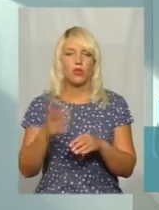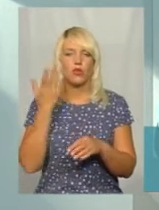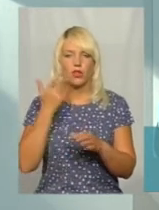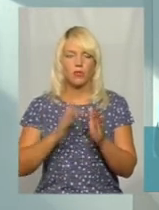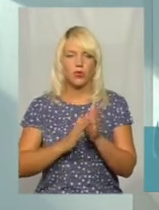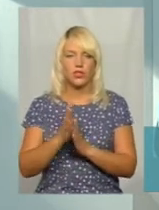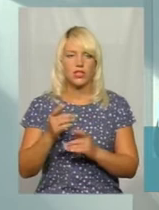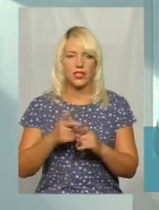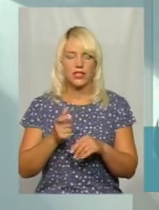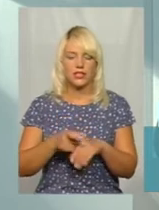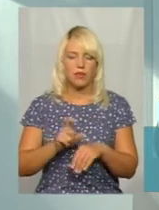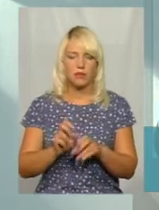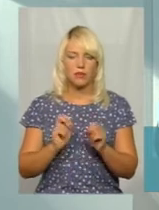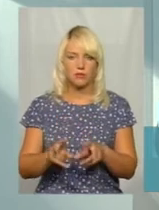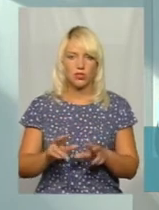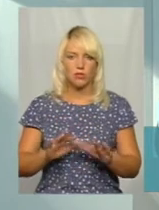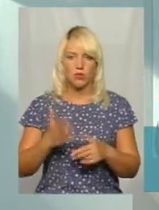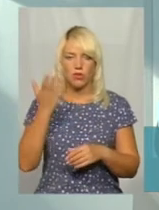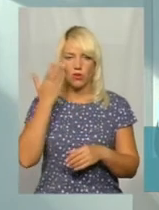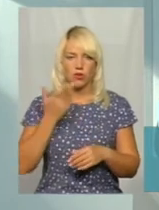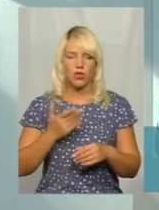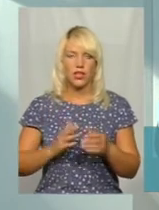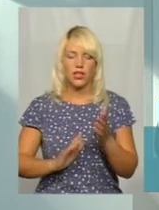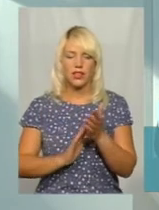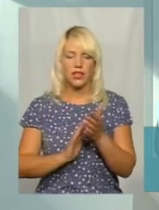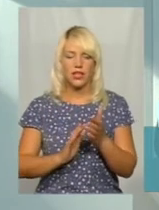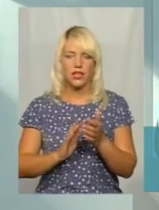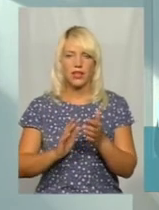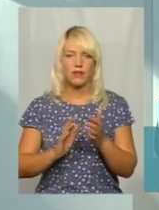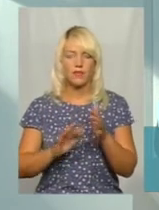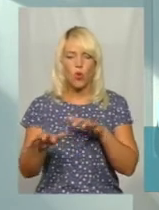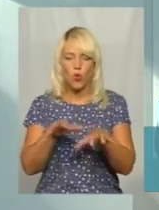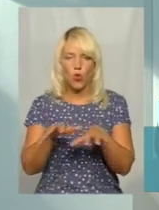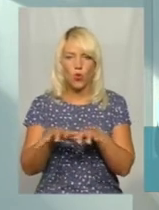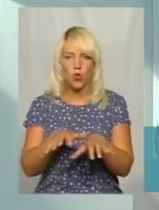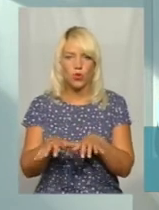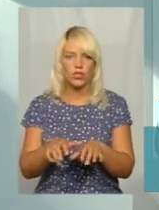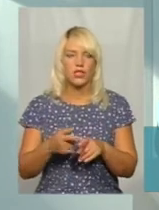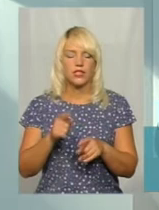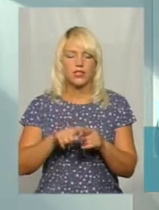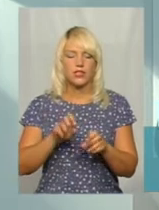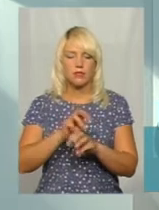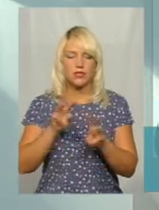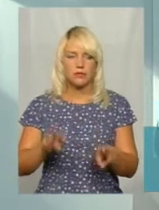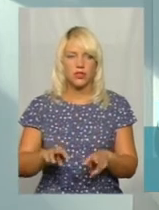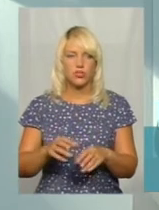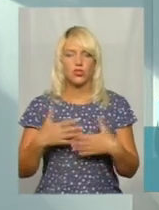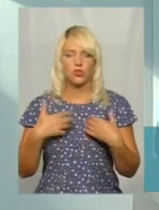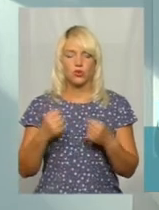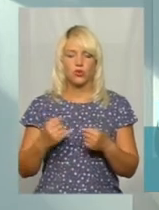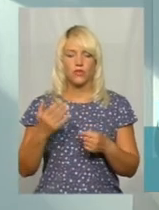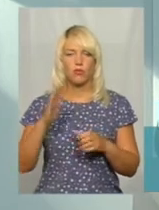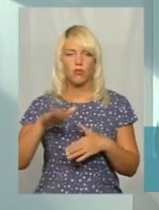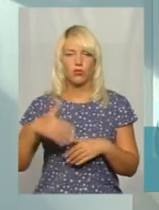небезпечний момент, коли вона нарощує кореневу систему. Це забезпечує її здоров'я, і потім,